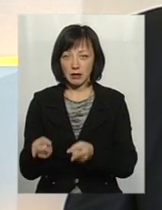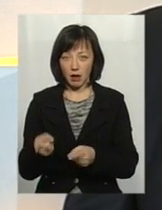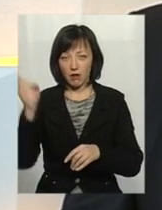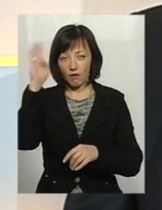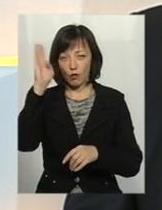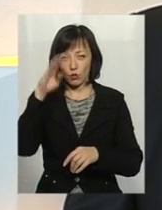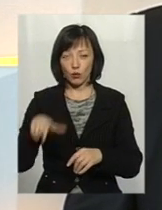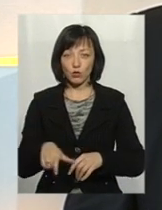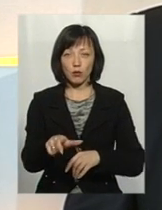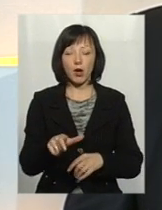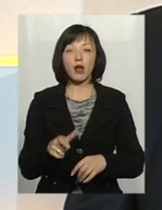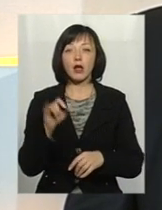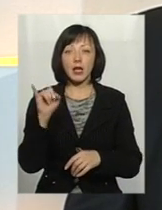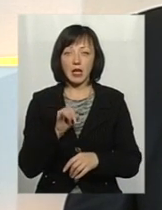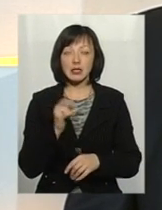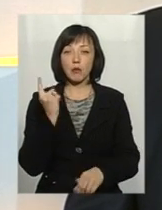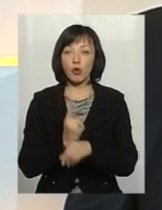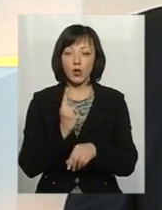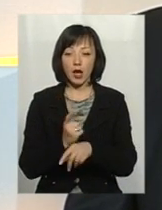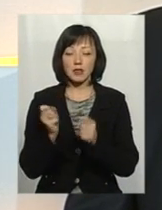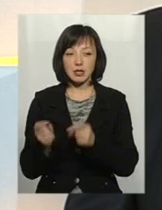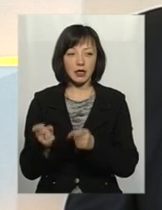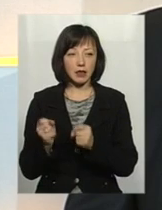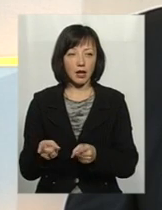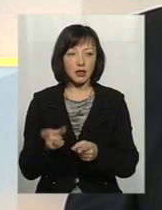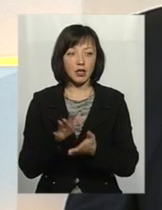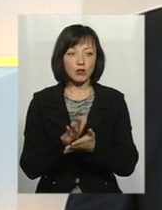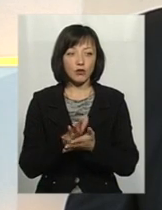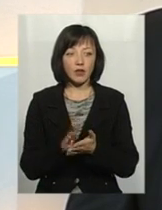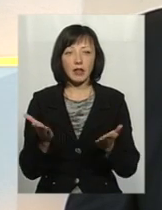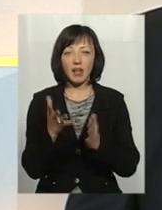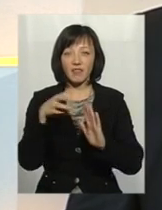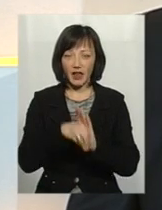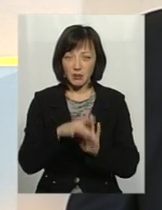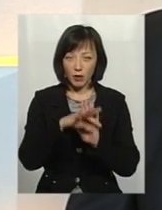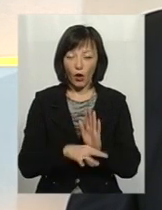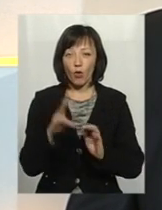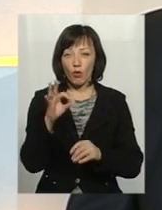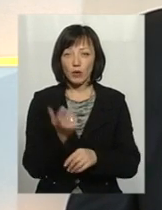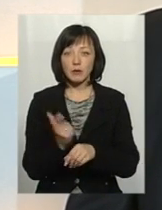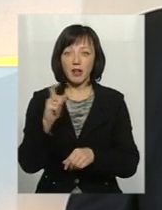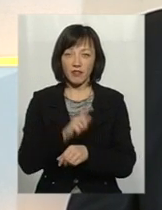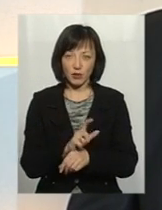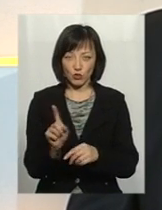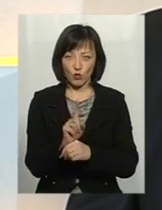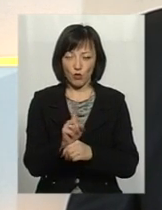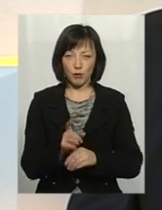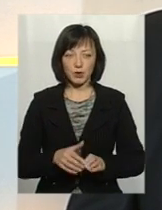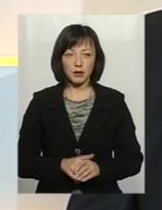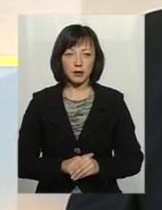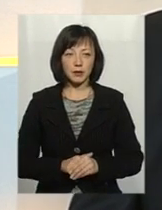водойму. Крім того, заброняється скидати речовини, які внесені, але з перевищенням встановленого нормативу гранично